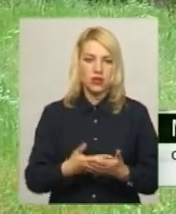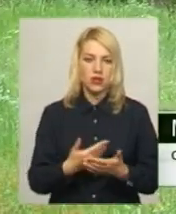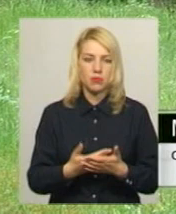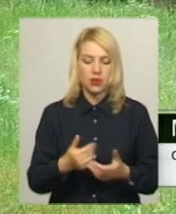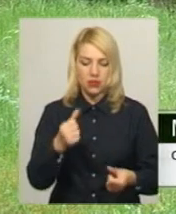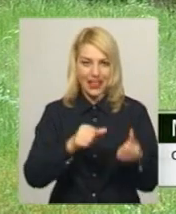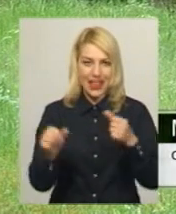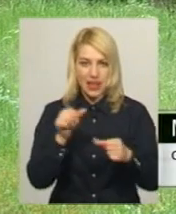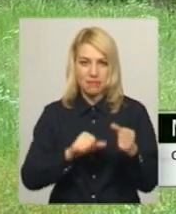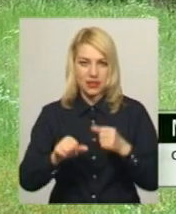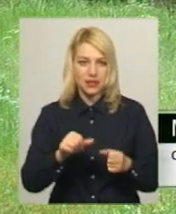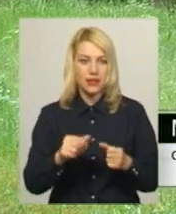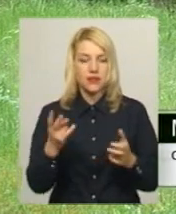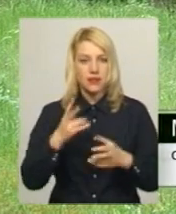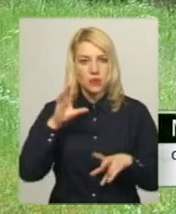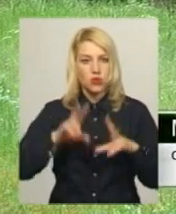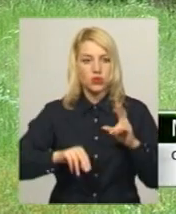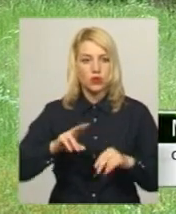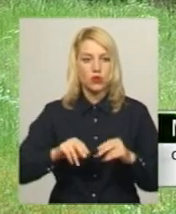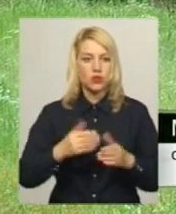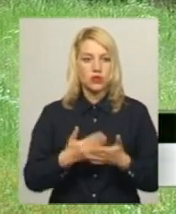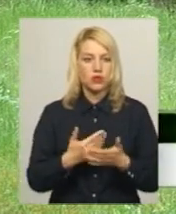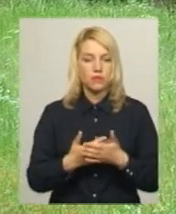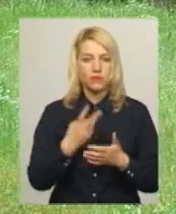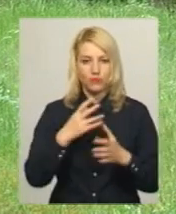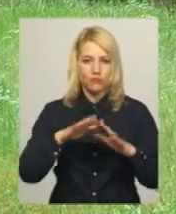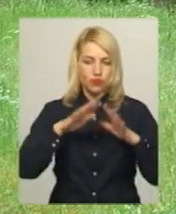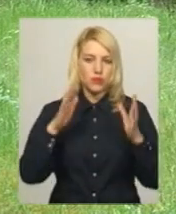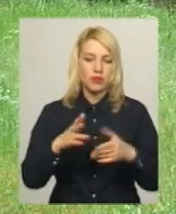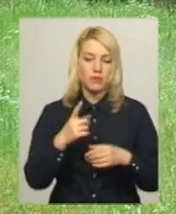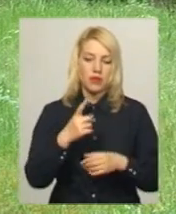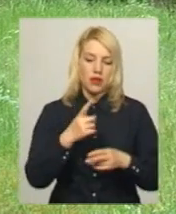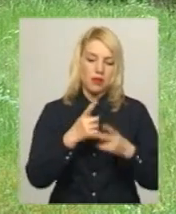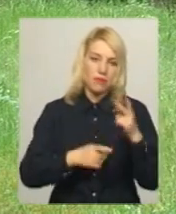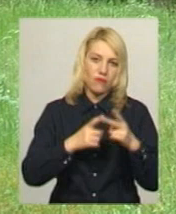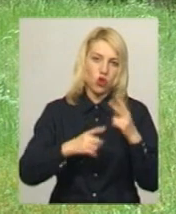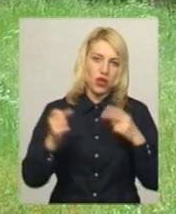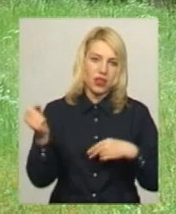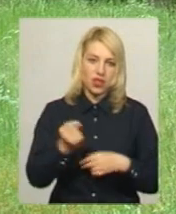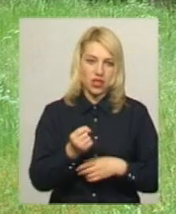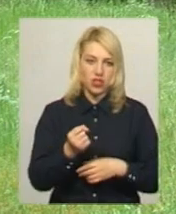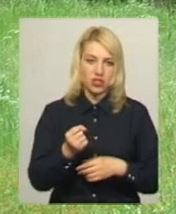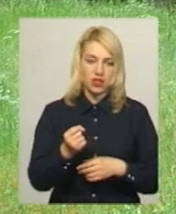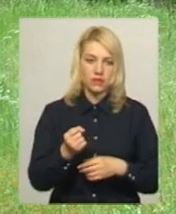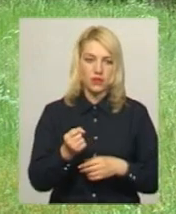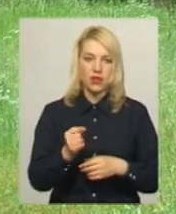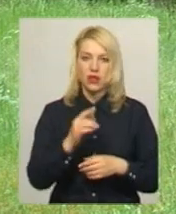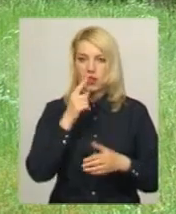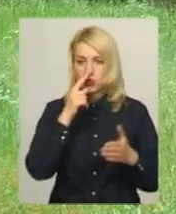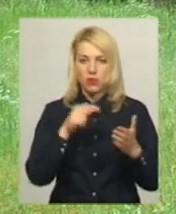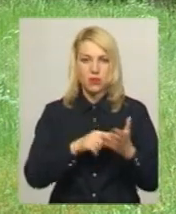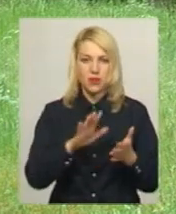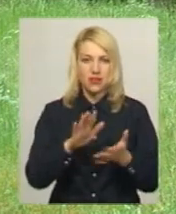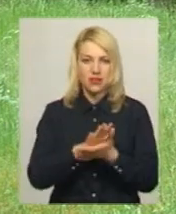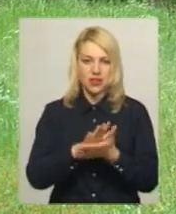ліпнині, то треба розраховувати не менше по об'єму дивитися. Якщо тиждень-півтора воно займає, то щоб свята ніяк і не попадались, бо